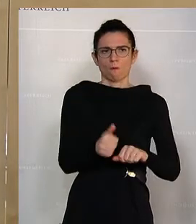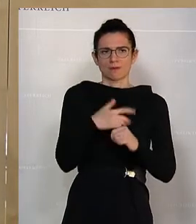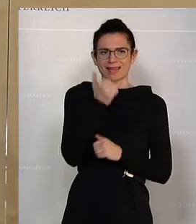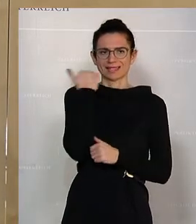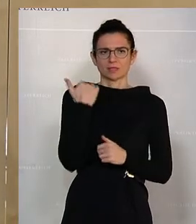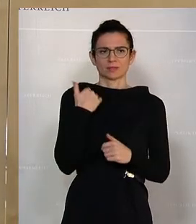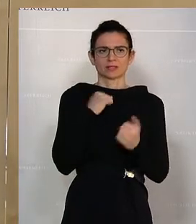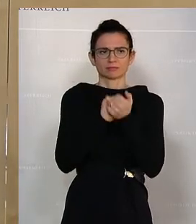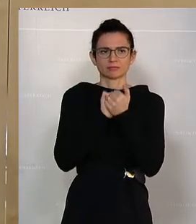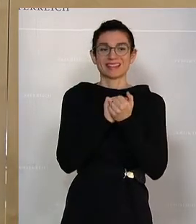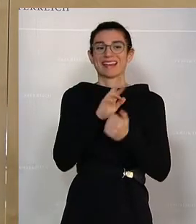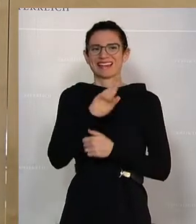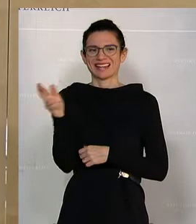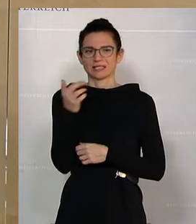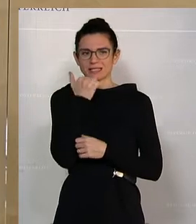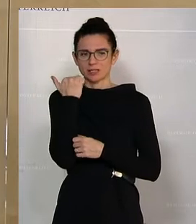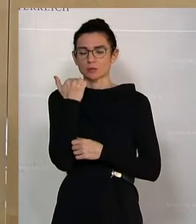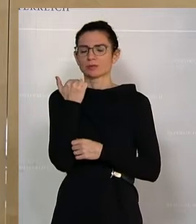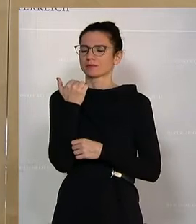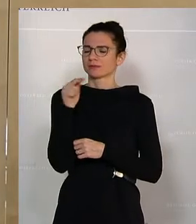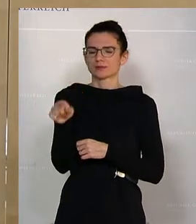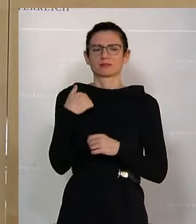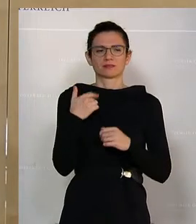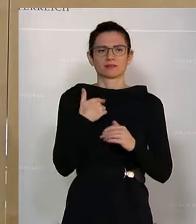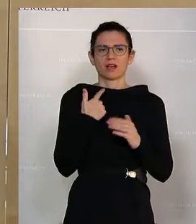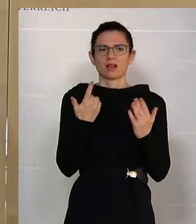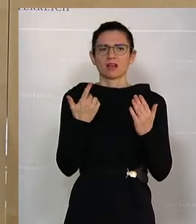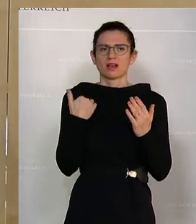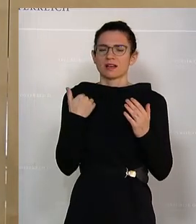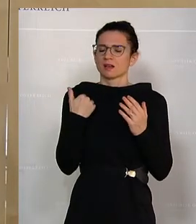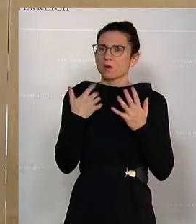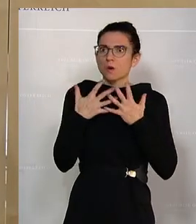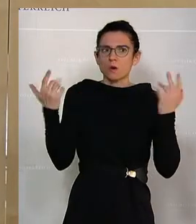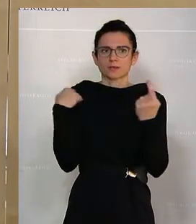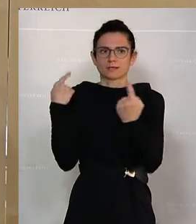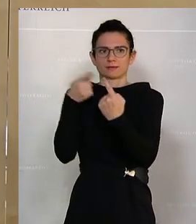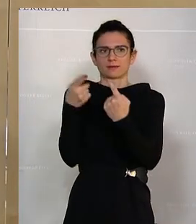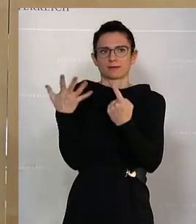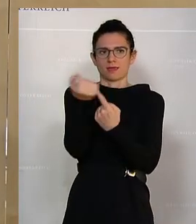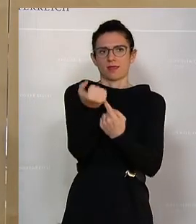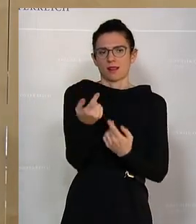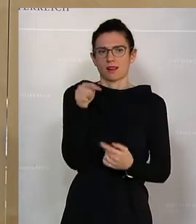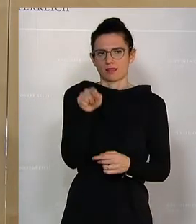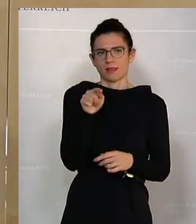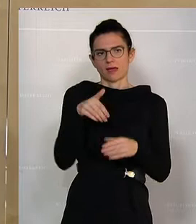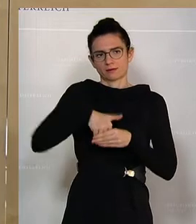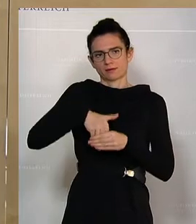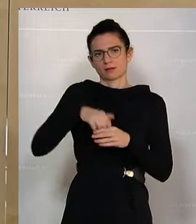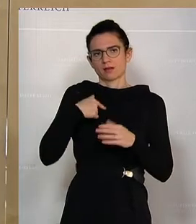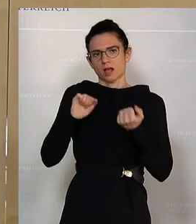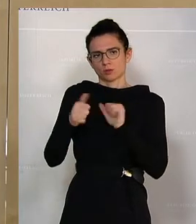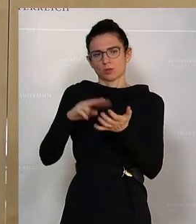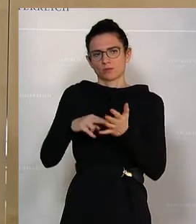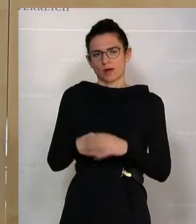Die Bekämpfung von Rechtsextremismus ist ein fundamentales Ziel, auch in diesem Aktionsplan. Der